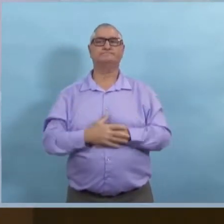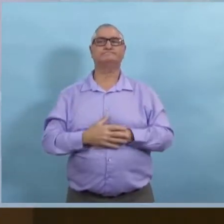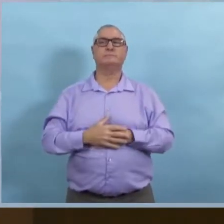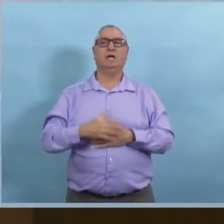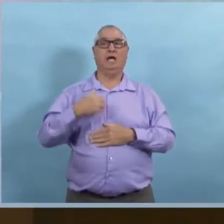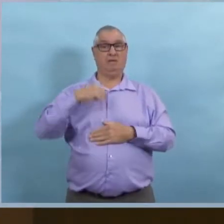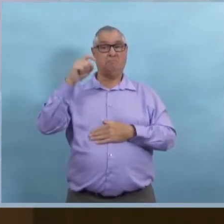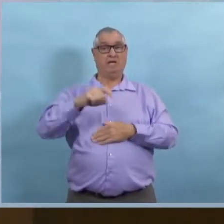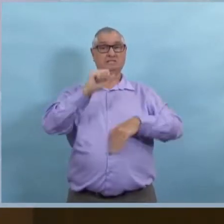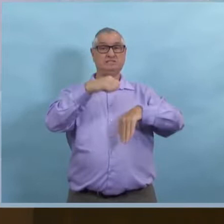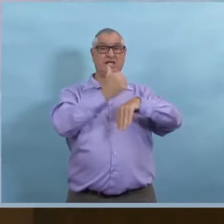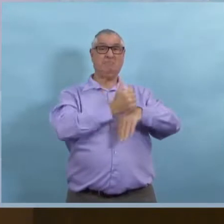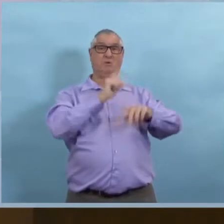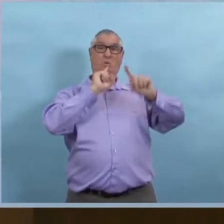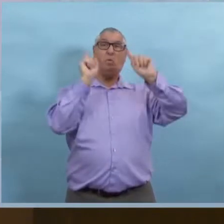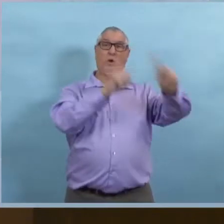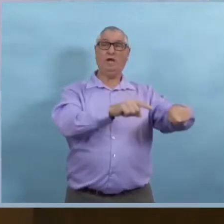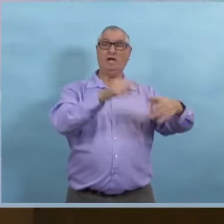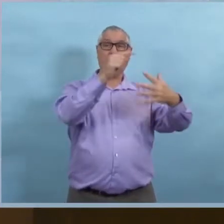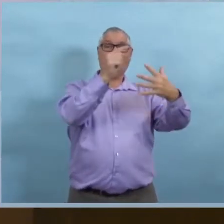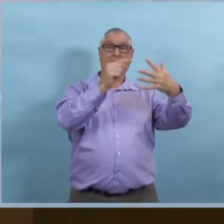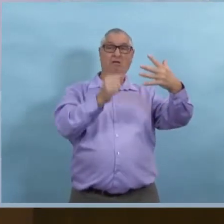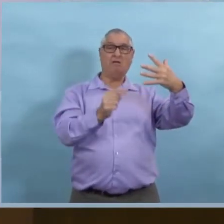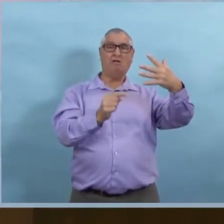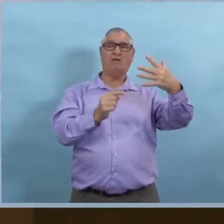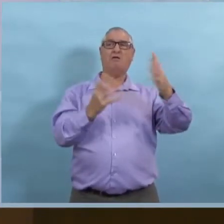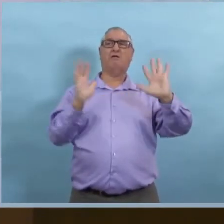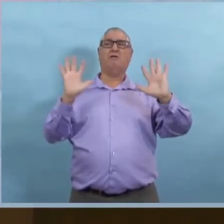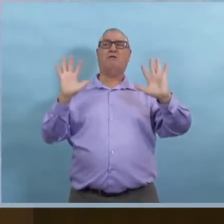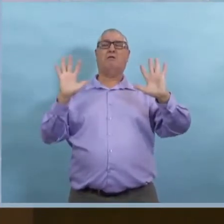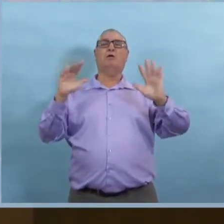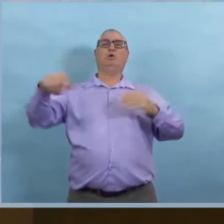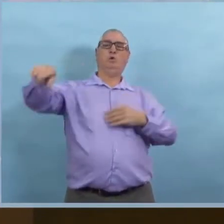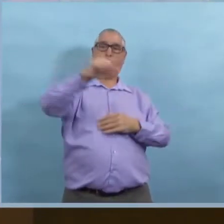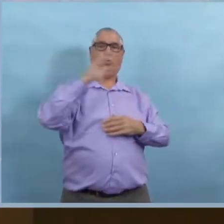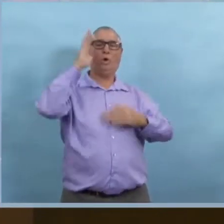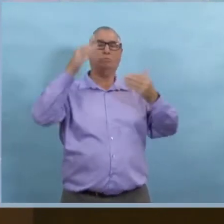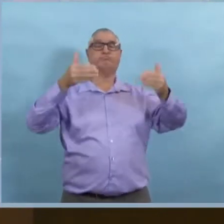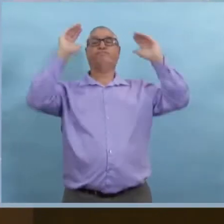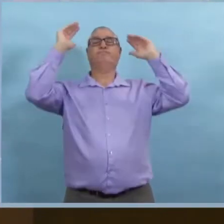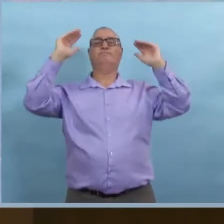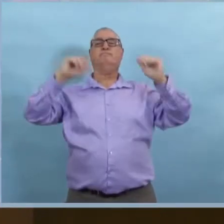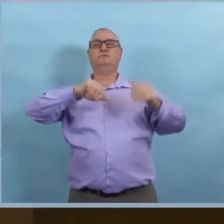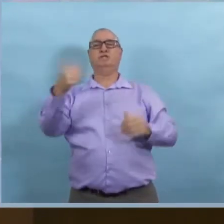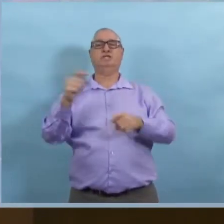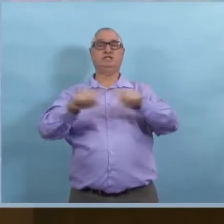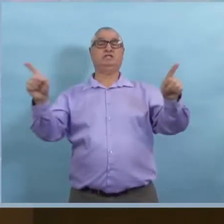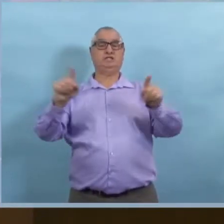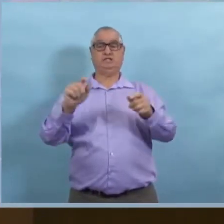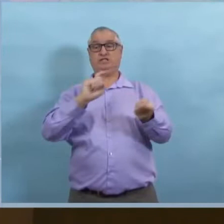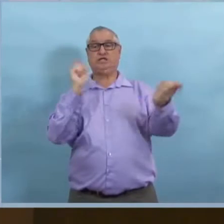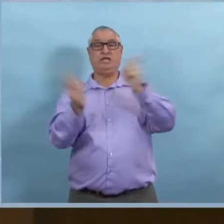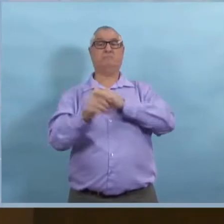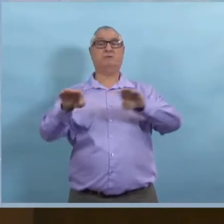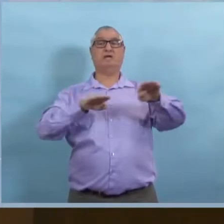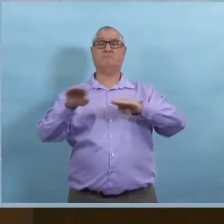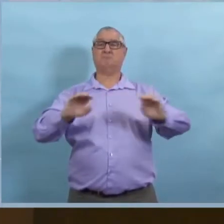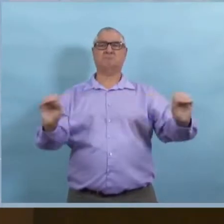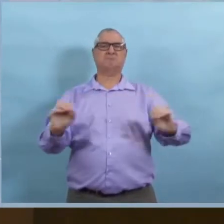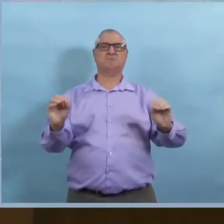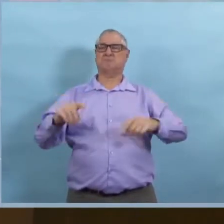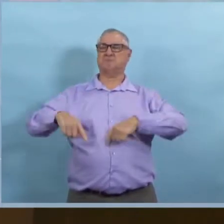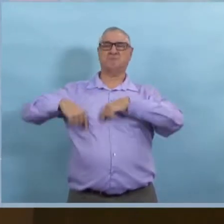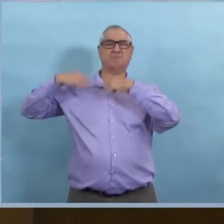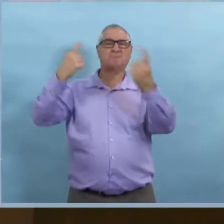on n'a pas besoin d'un ordre de santé publique pour changer le comportement des gens. On n'a pas besoin d'attendre que les restrictions soient en place pour changer notre comportement.